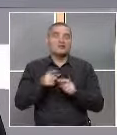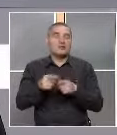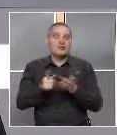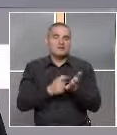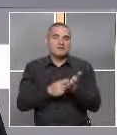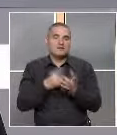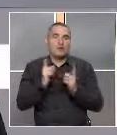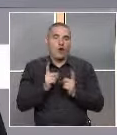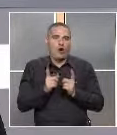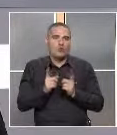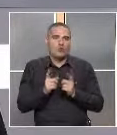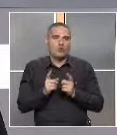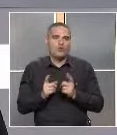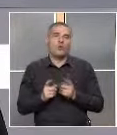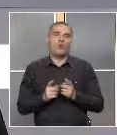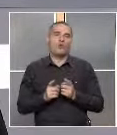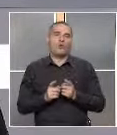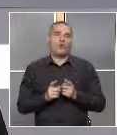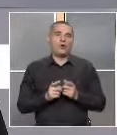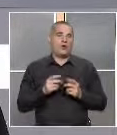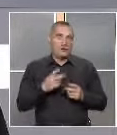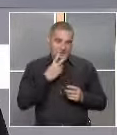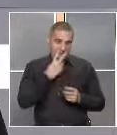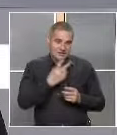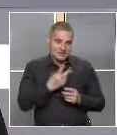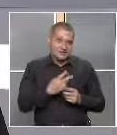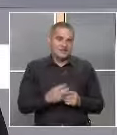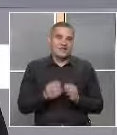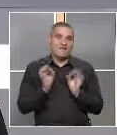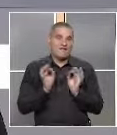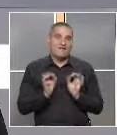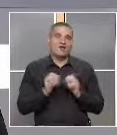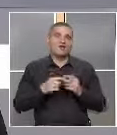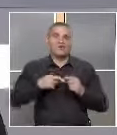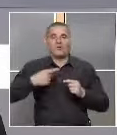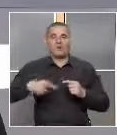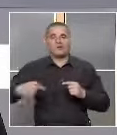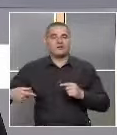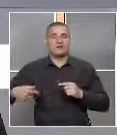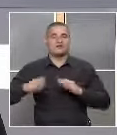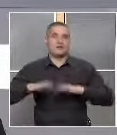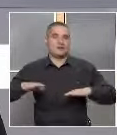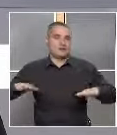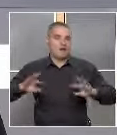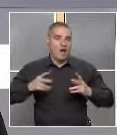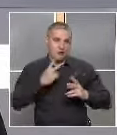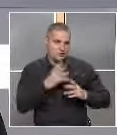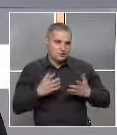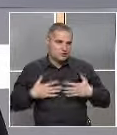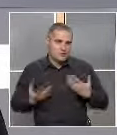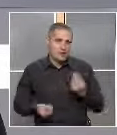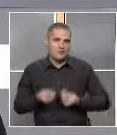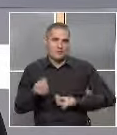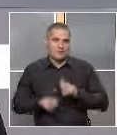следи внимателно развитието на детето. И ако забележи, че има